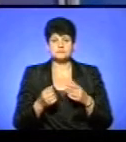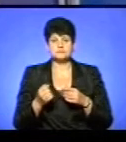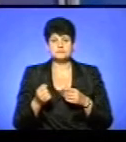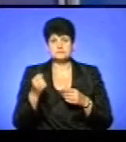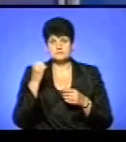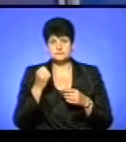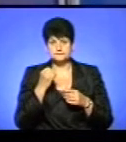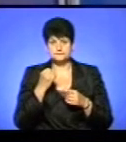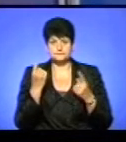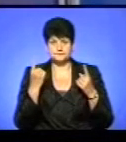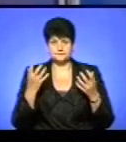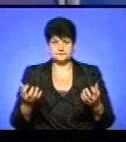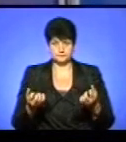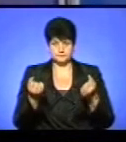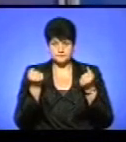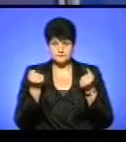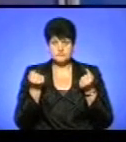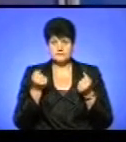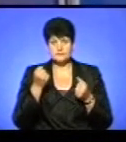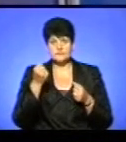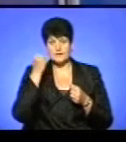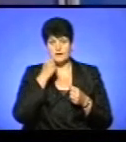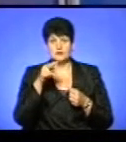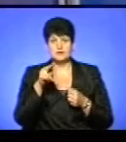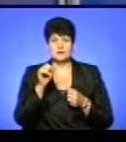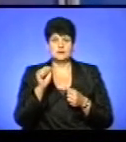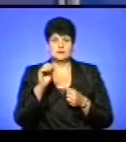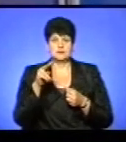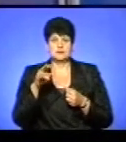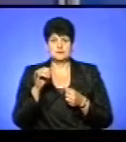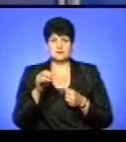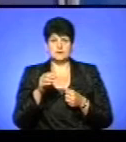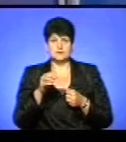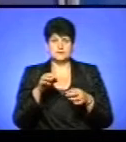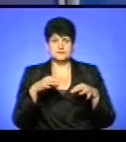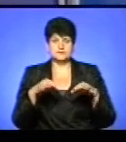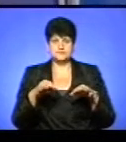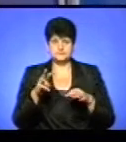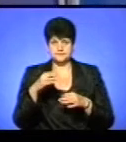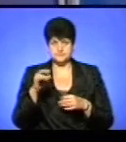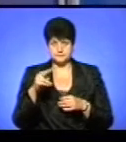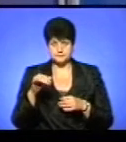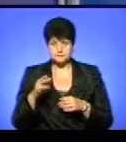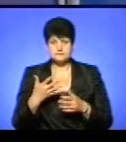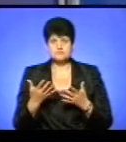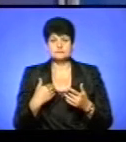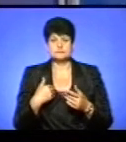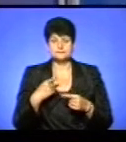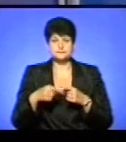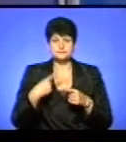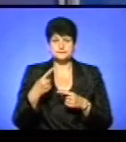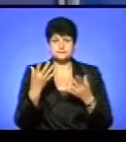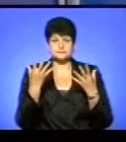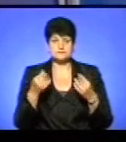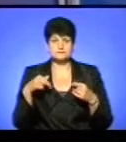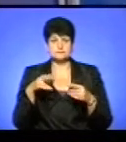великій підтримці, завдяку Павлу Автомайдану в цим, які зі мною на сьогодній день пішли